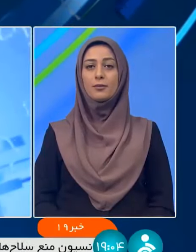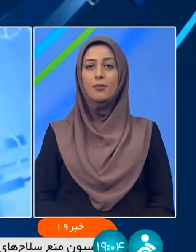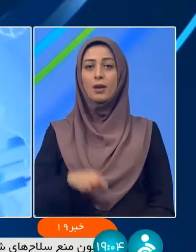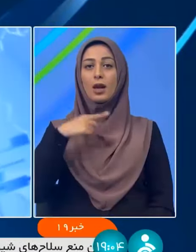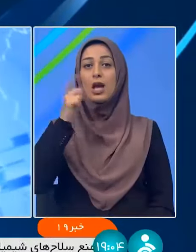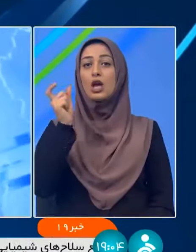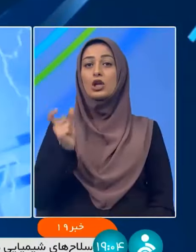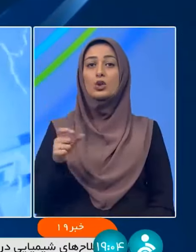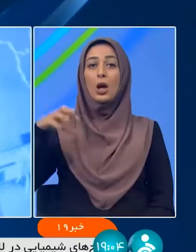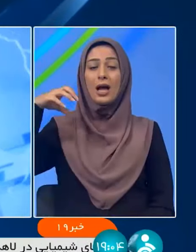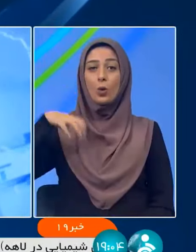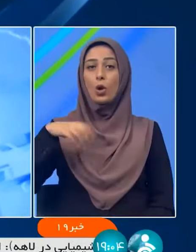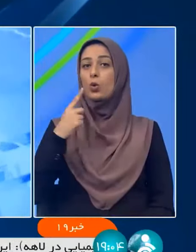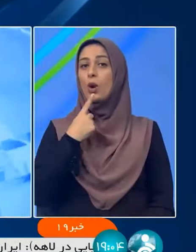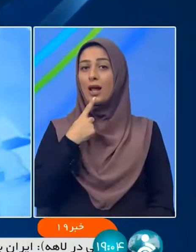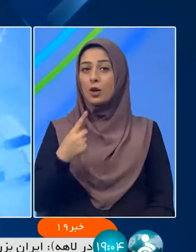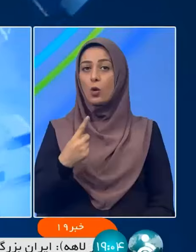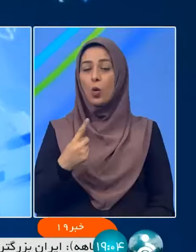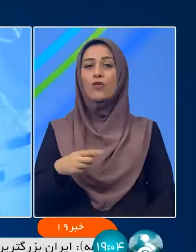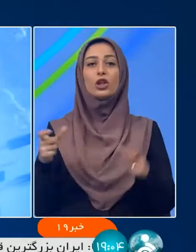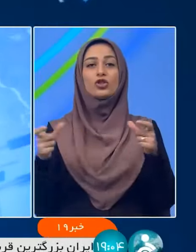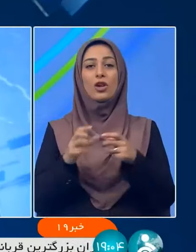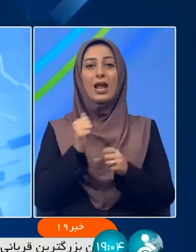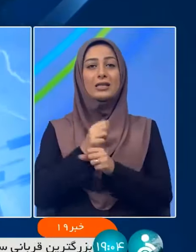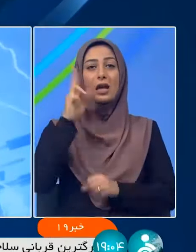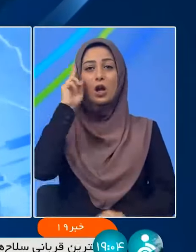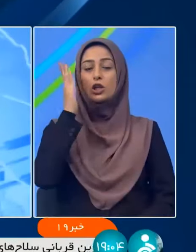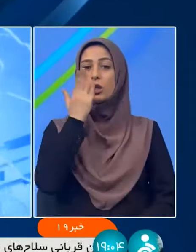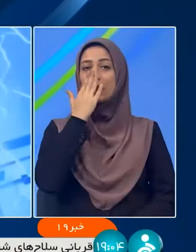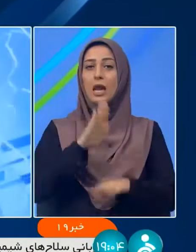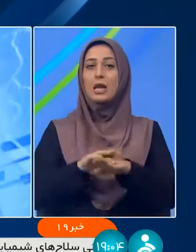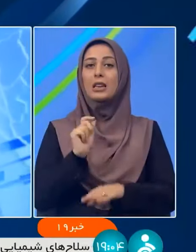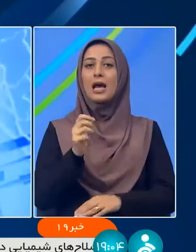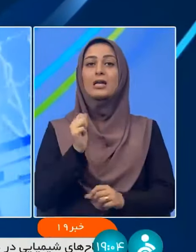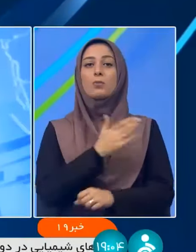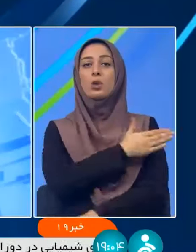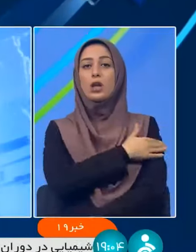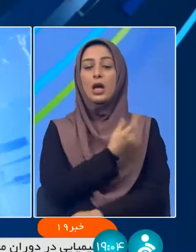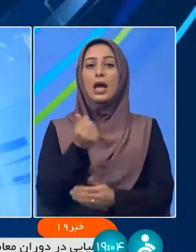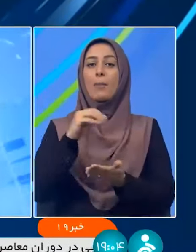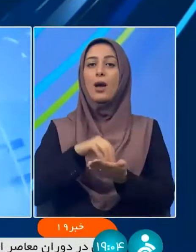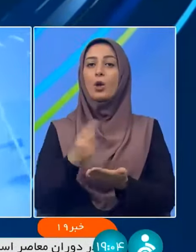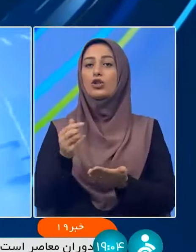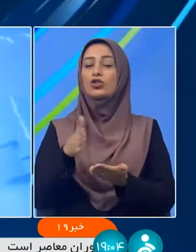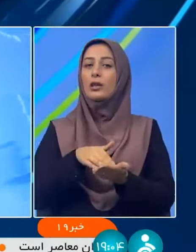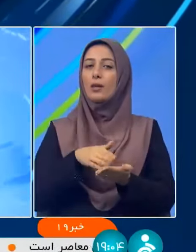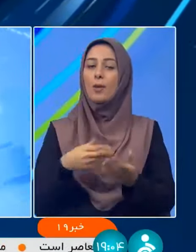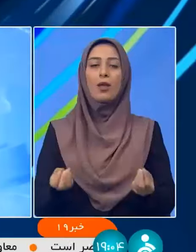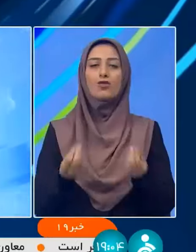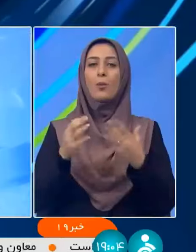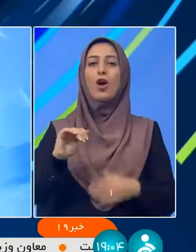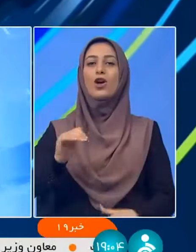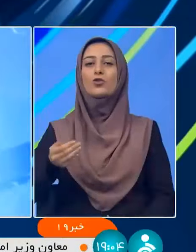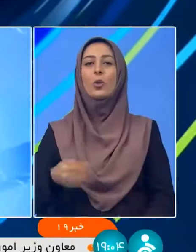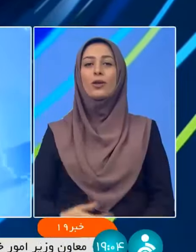سخنگوی دولت در ادامه هم از آغاز جلسه های کارشناسی تقین دستموز کارگران و قیمتگذاری های جدید برنج خبرداد